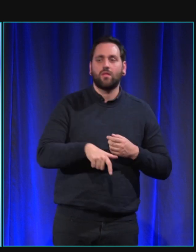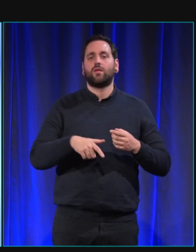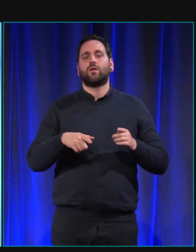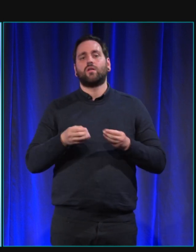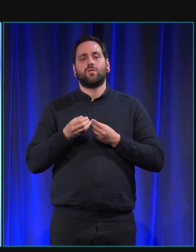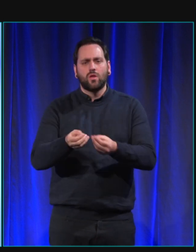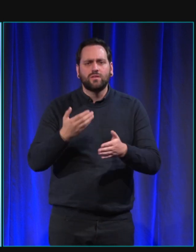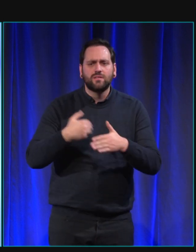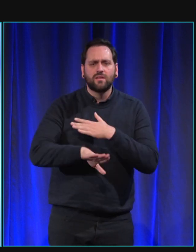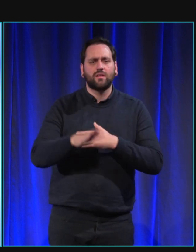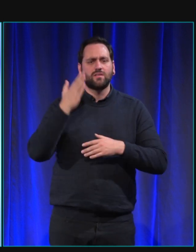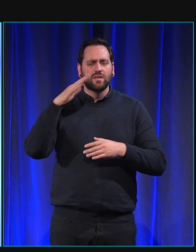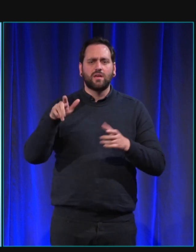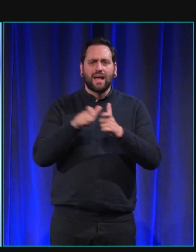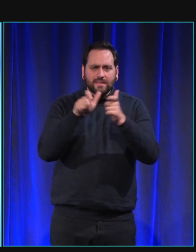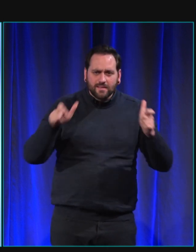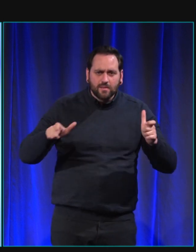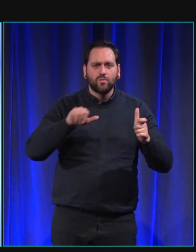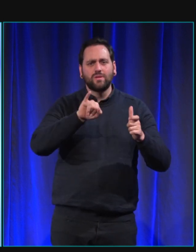type EHPAD IME et tout ça